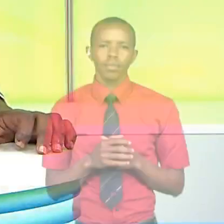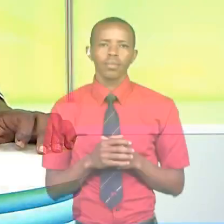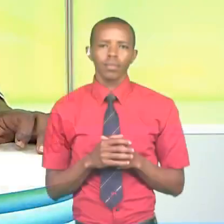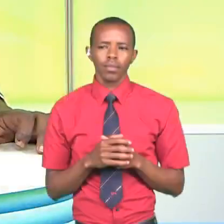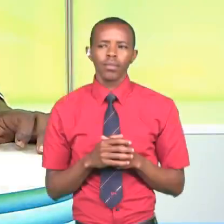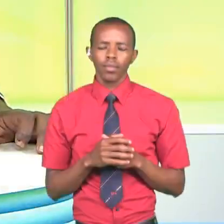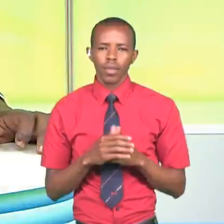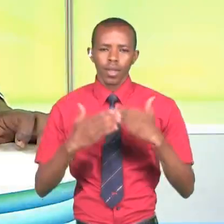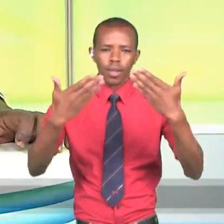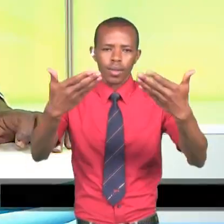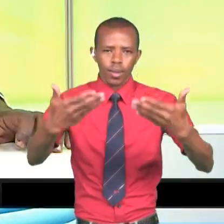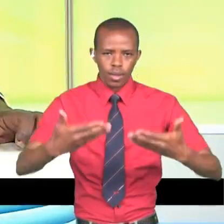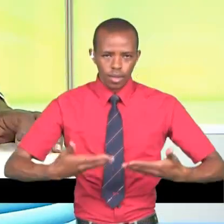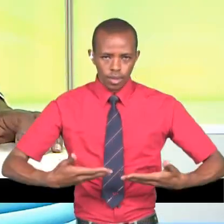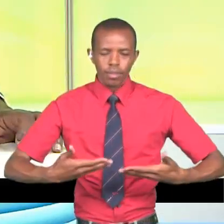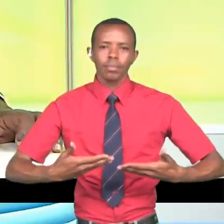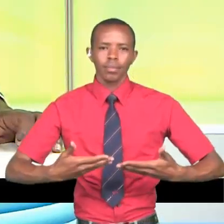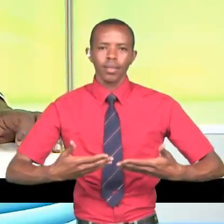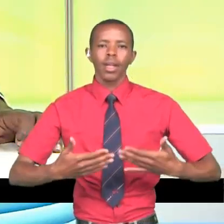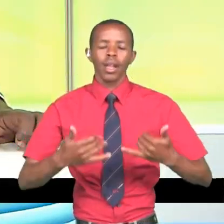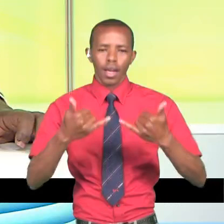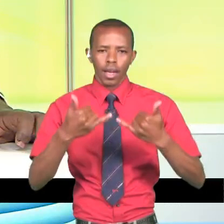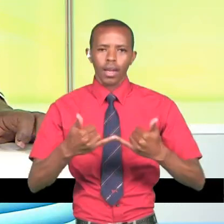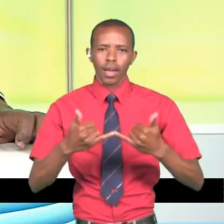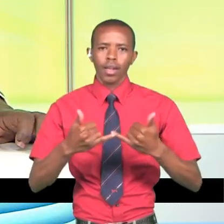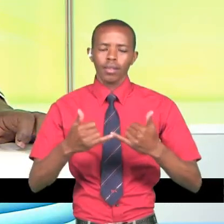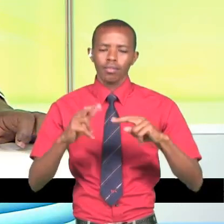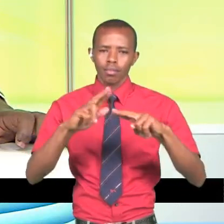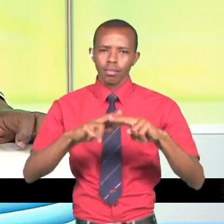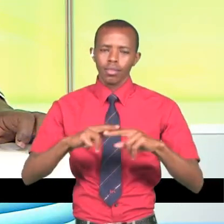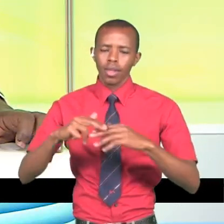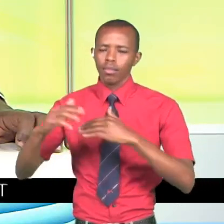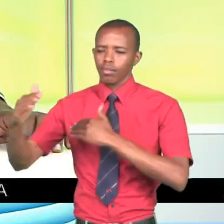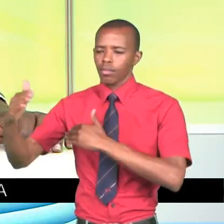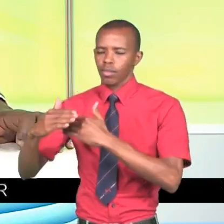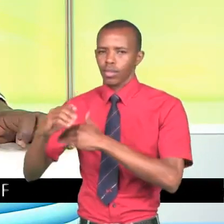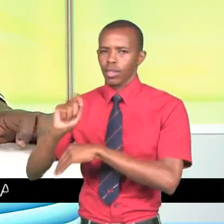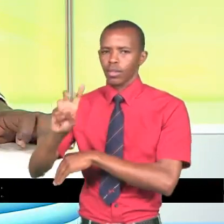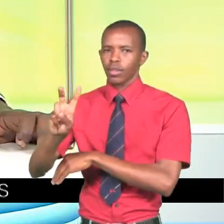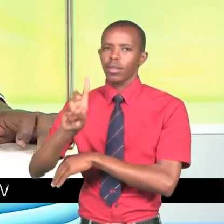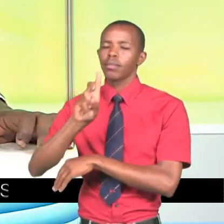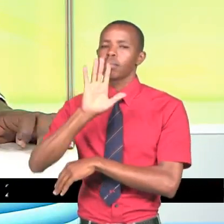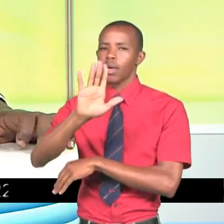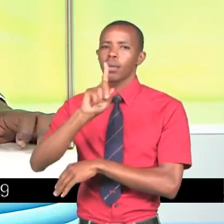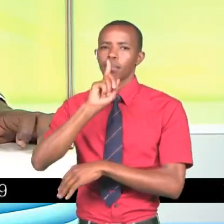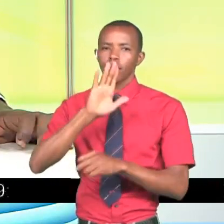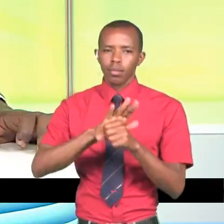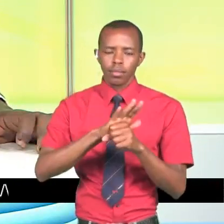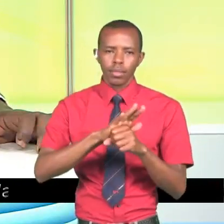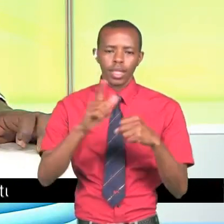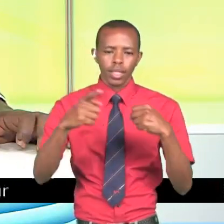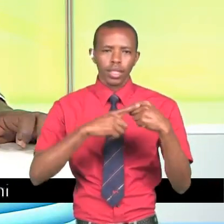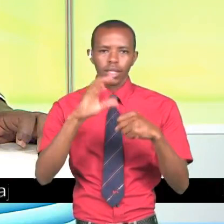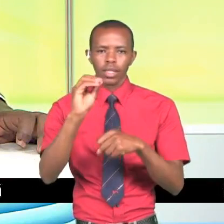Na mtuibu kabisa mpenzi mtazamaji sasa tuliatuli tulivu songe Na ujonge karibu na runungako Niki kwa hidi takiribani dakika